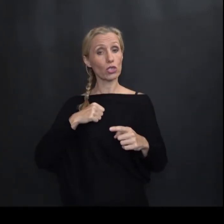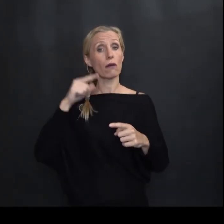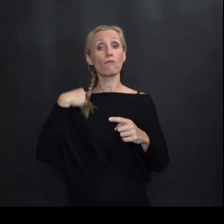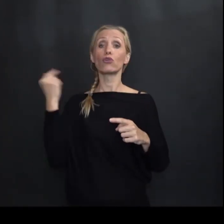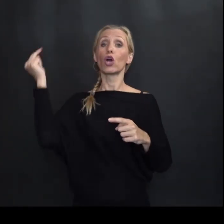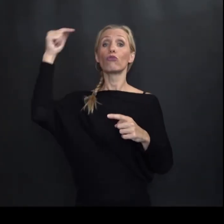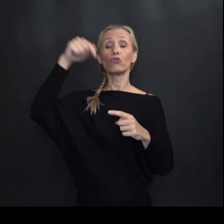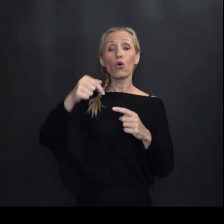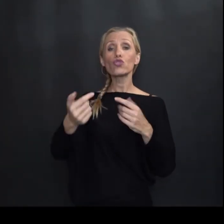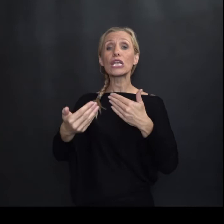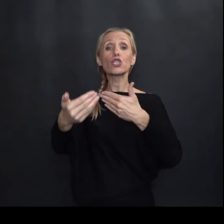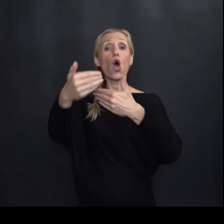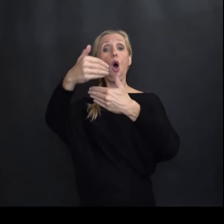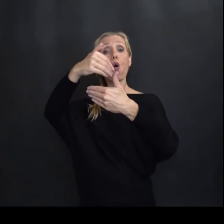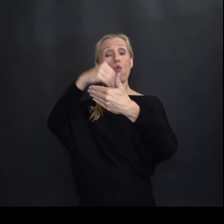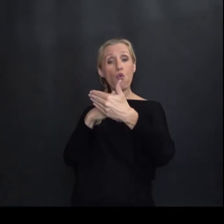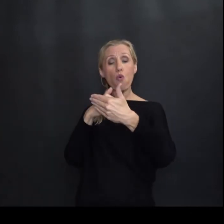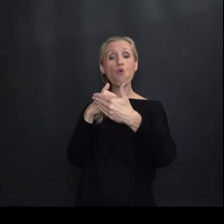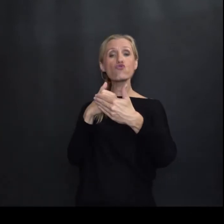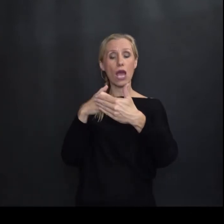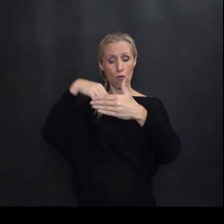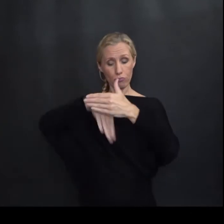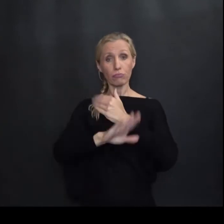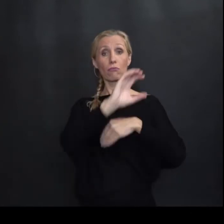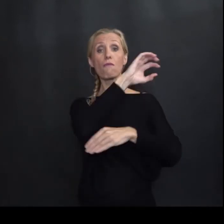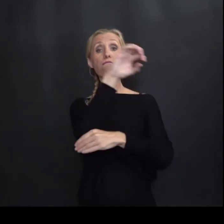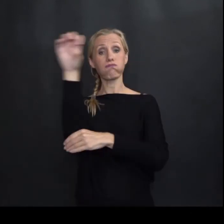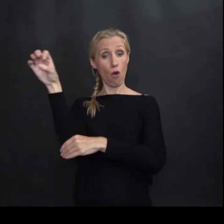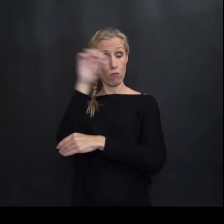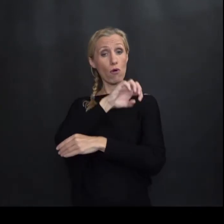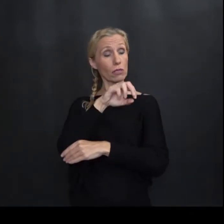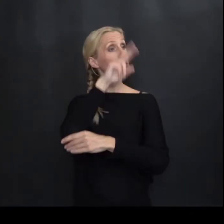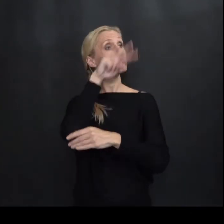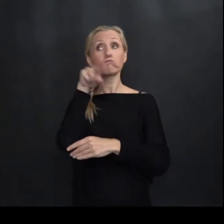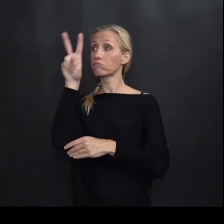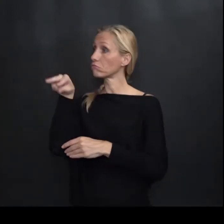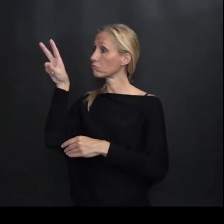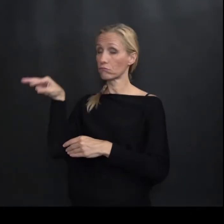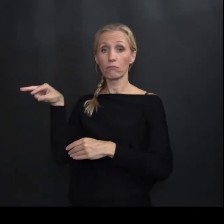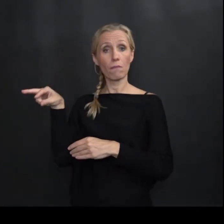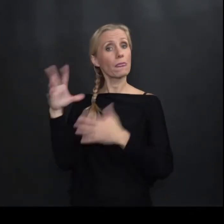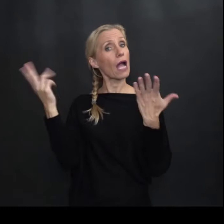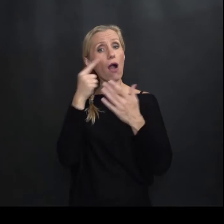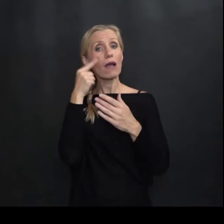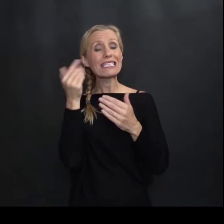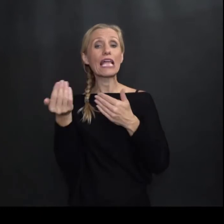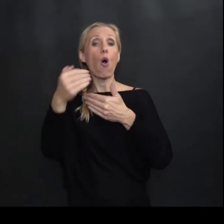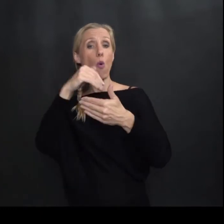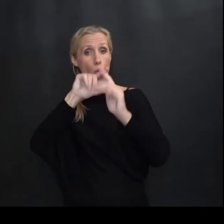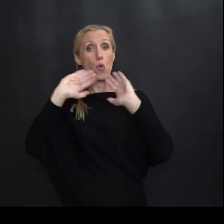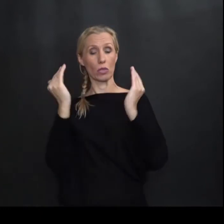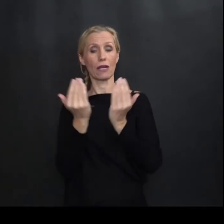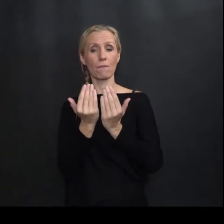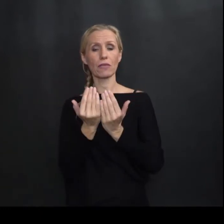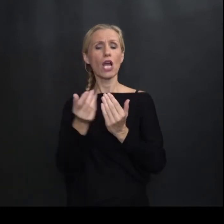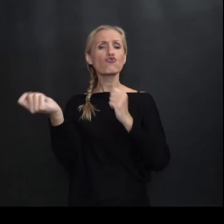Posjet podmornici Što znači Da se može ući unutra I razgledati njenu unutrašnjivstvo